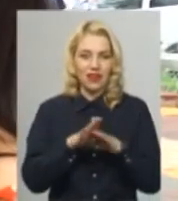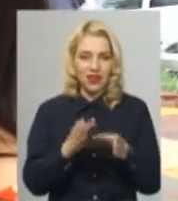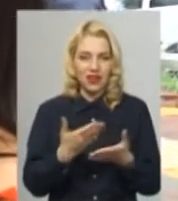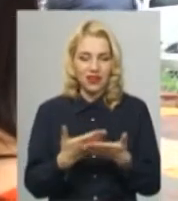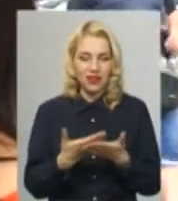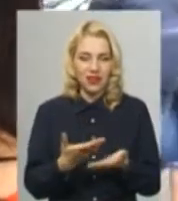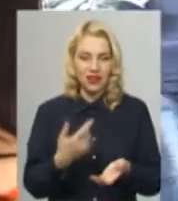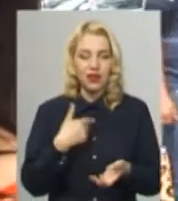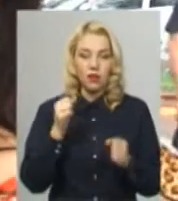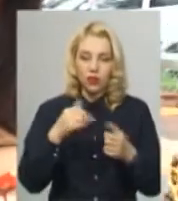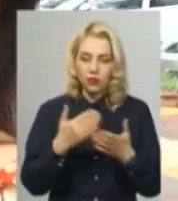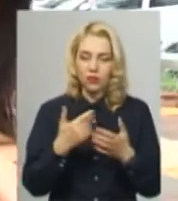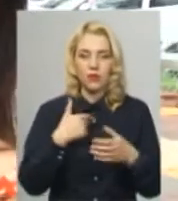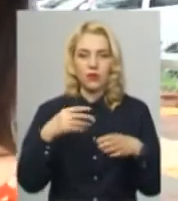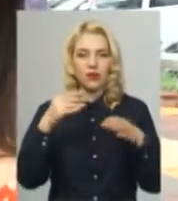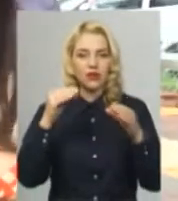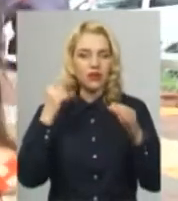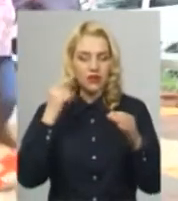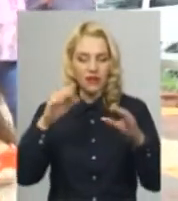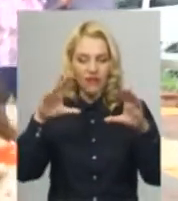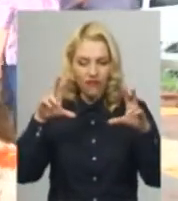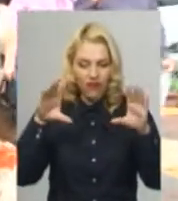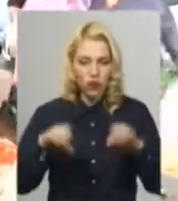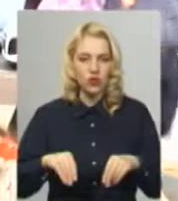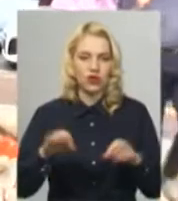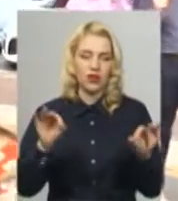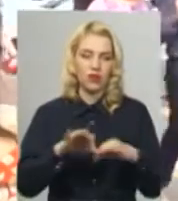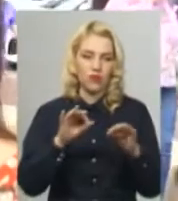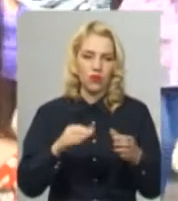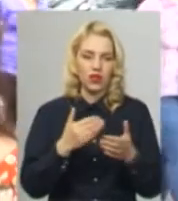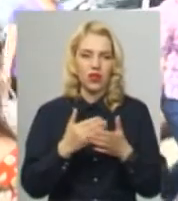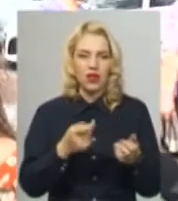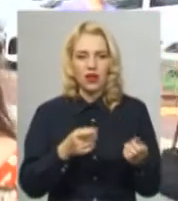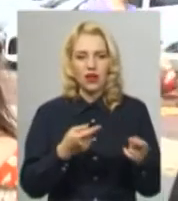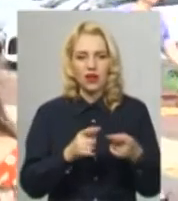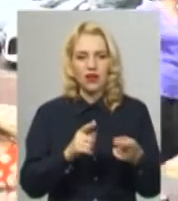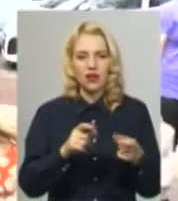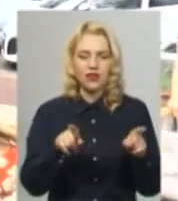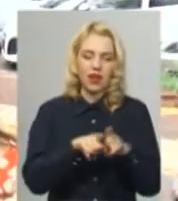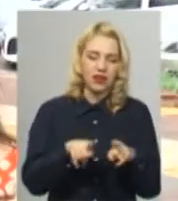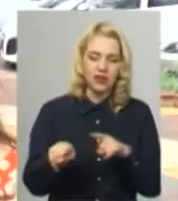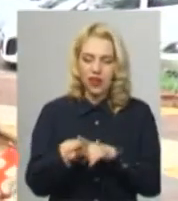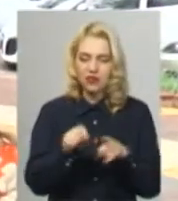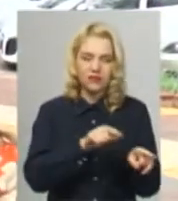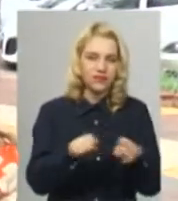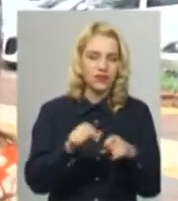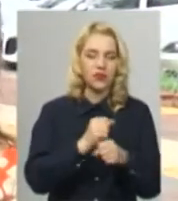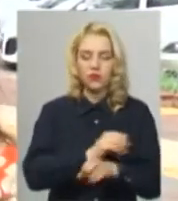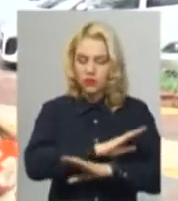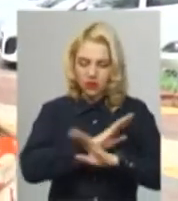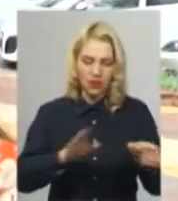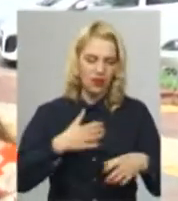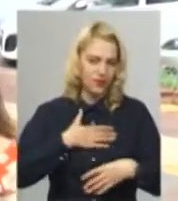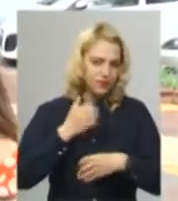виключати музику, взагалі не ставити діджея, заносити літнік, робити такі дії. Ні, нам не влаштовує, ви